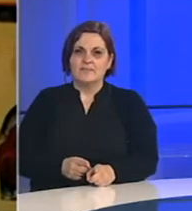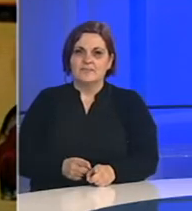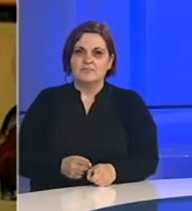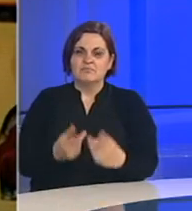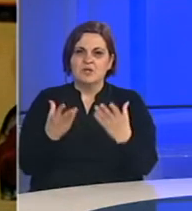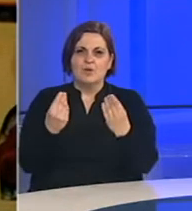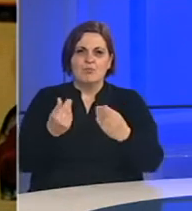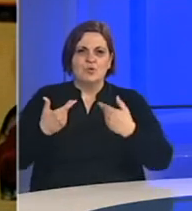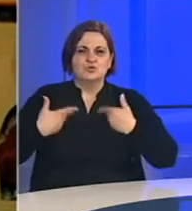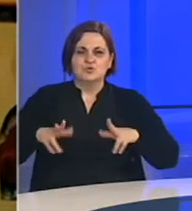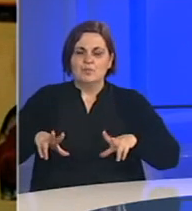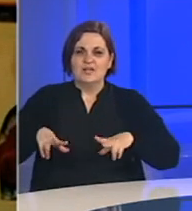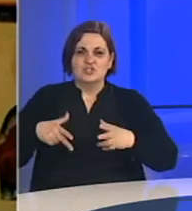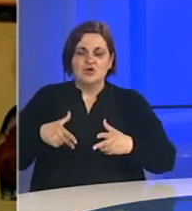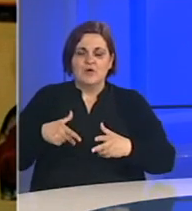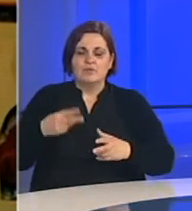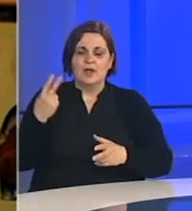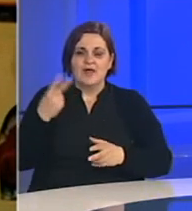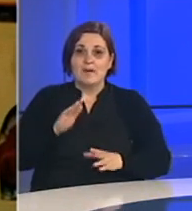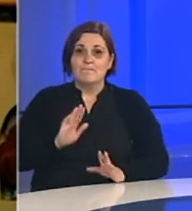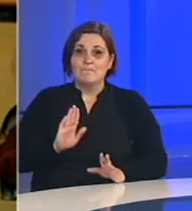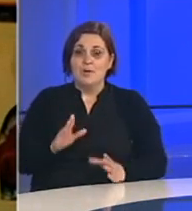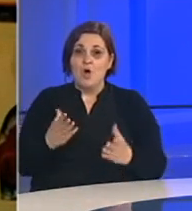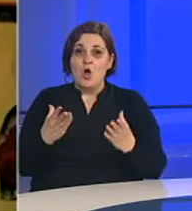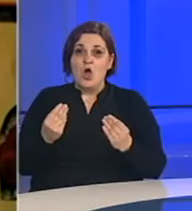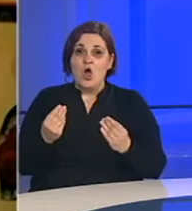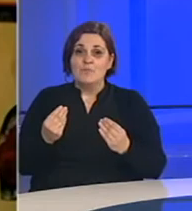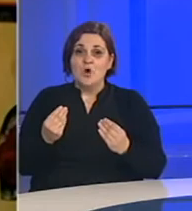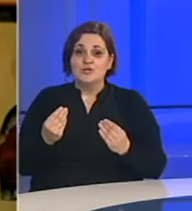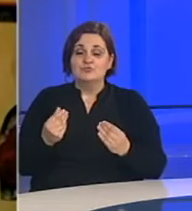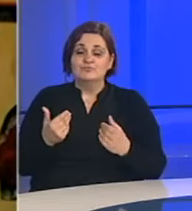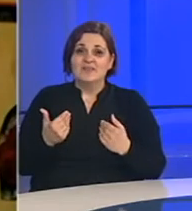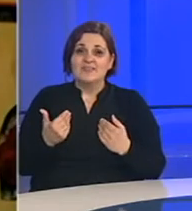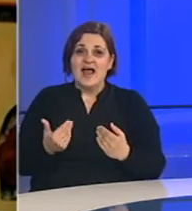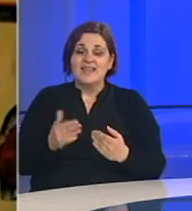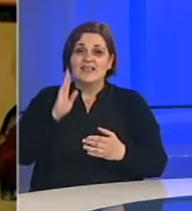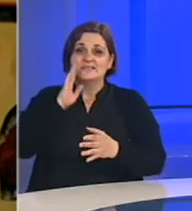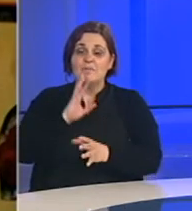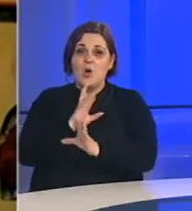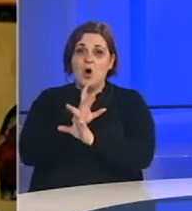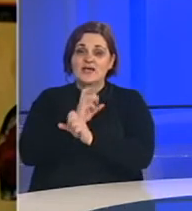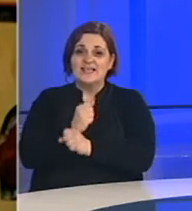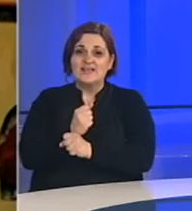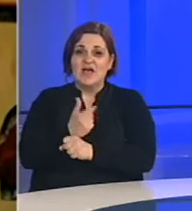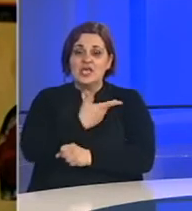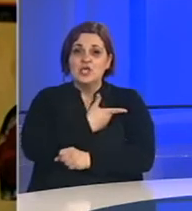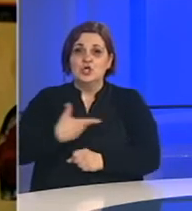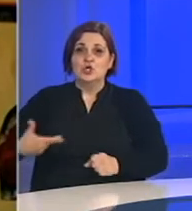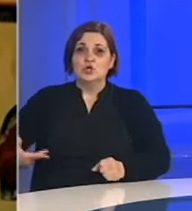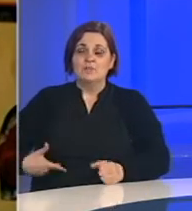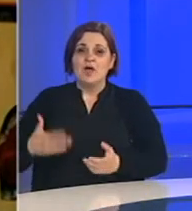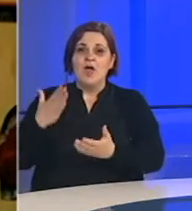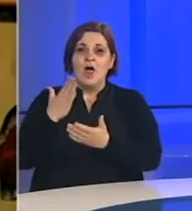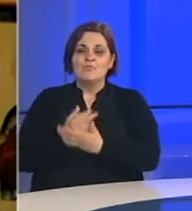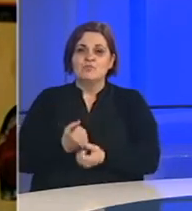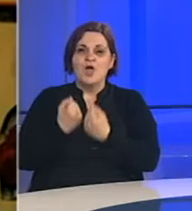Mnogi su izgubili živote, naravno, međutim, mnogi su doprinjeli da se Bosna i Jacegovina, Jugoslavia, da bude